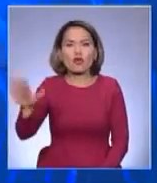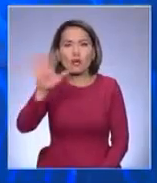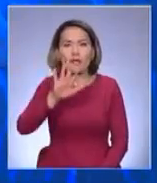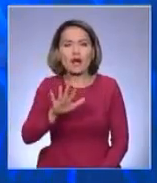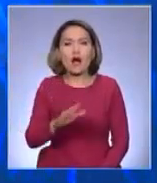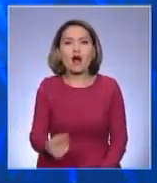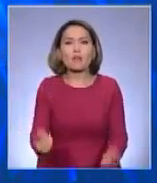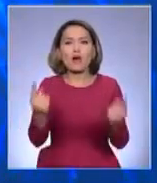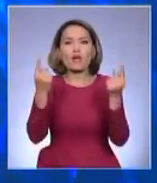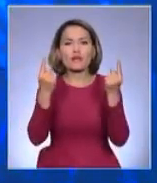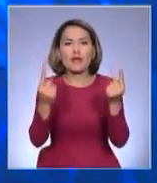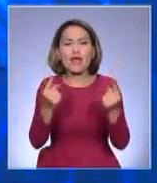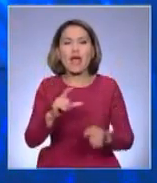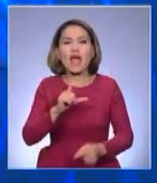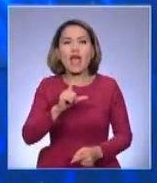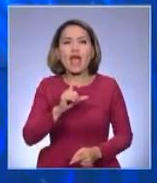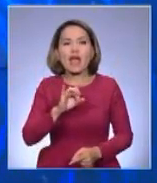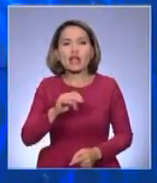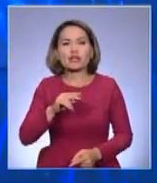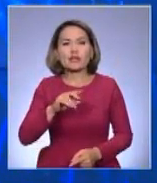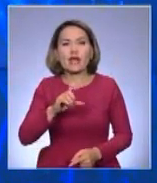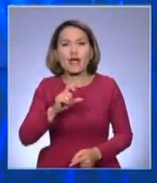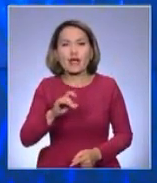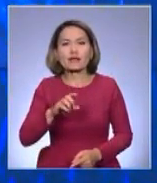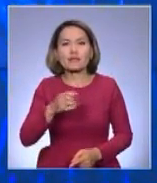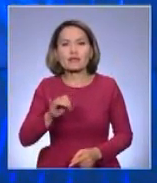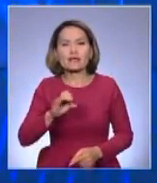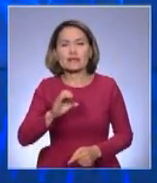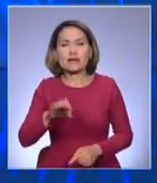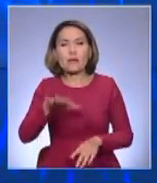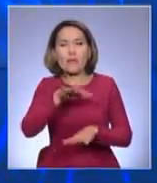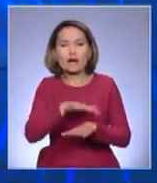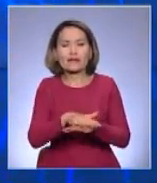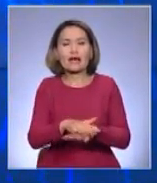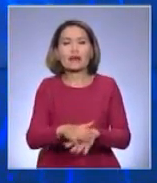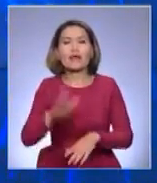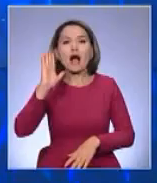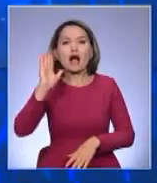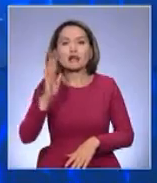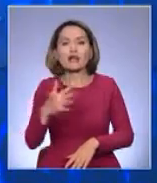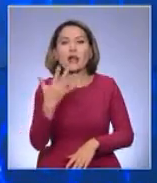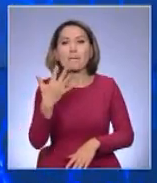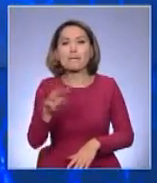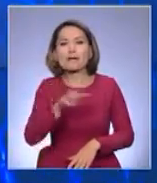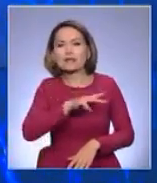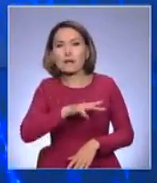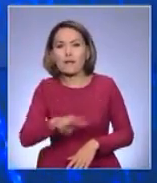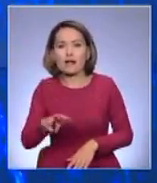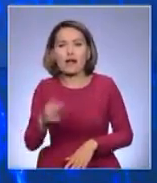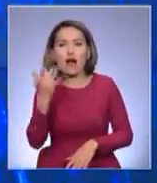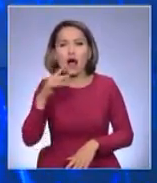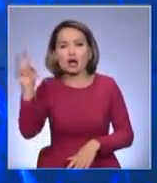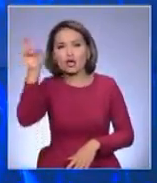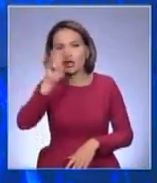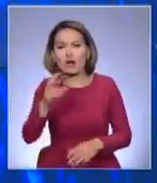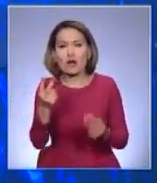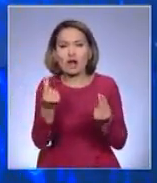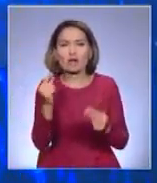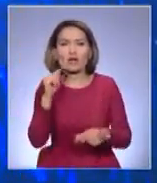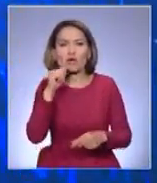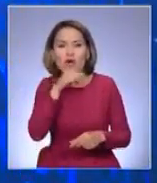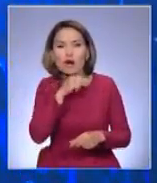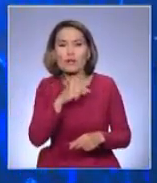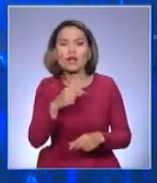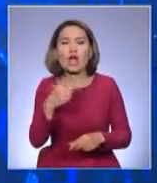Европадағы Алпаут, HSBC банк алдағы екі жылда 5 миллиард ақшы доллара мүлшеріндегі шығынын үнемде үшін әлем бойынша